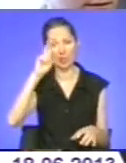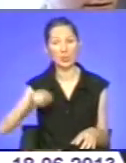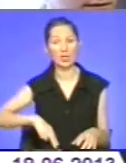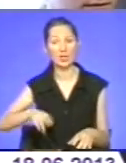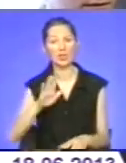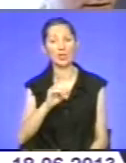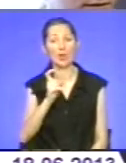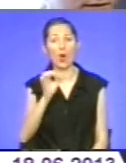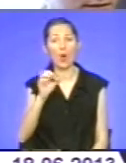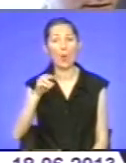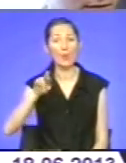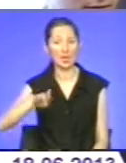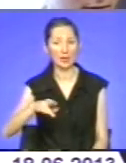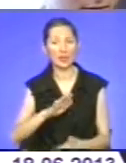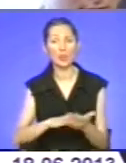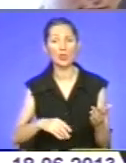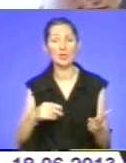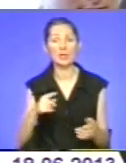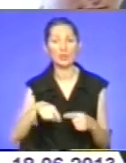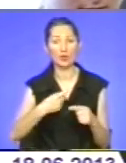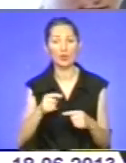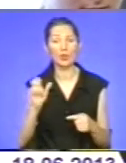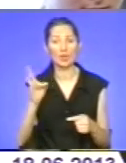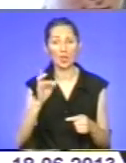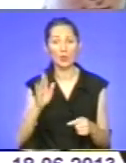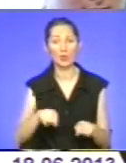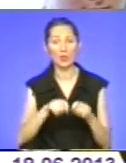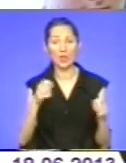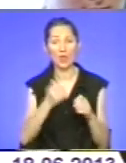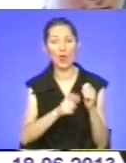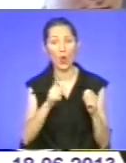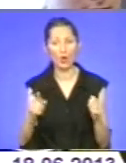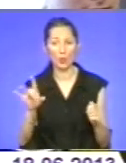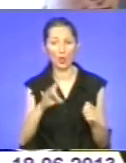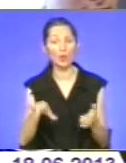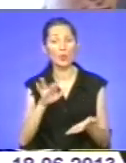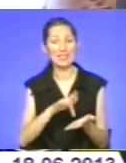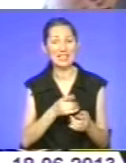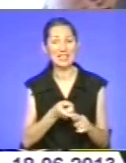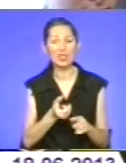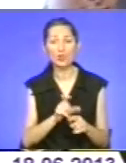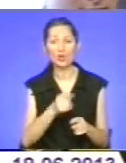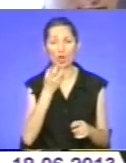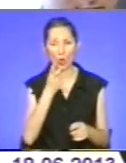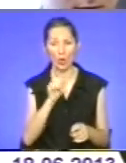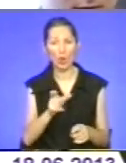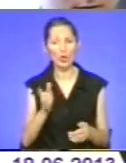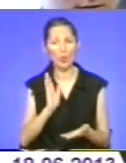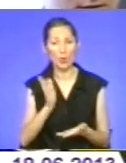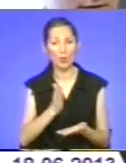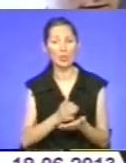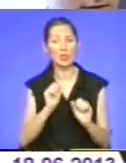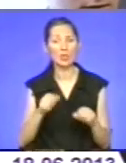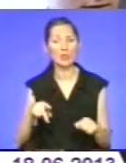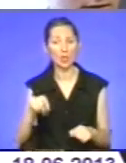зіслідувачі неділі в нас вони будуть відкриті в кожному районному центрі. Це дуже добре, тому що люди будуть мати можливість прийти тут,